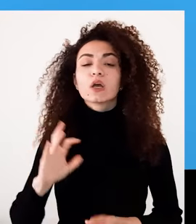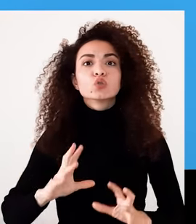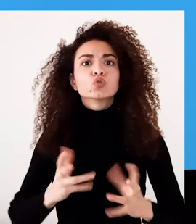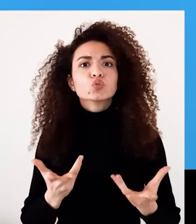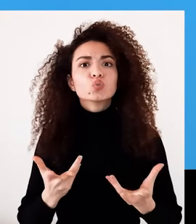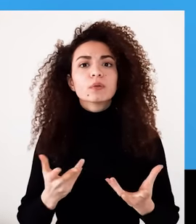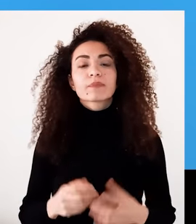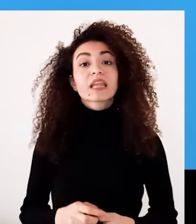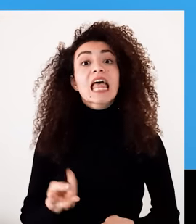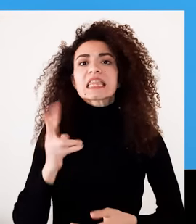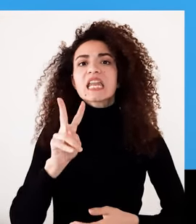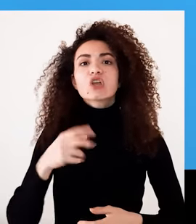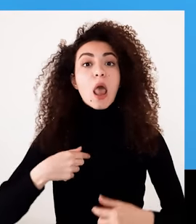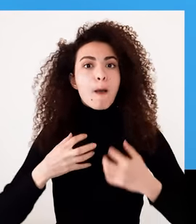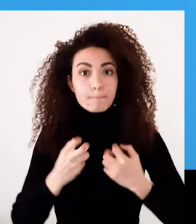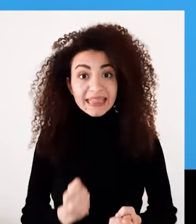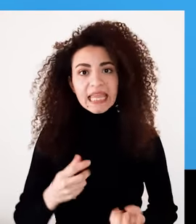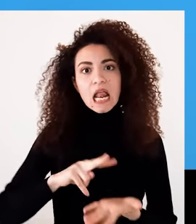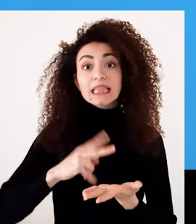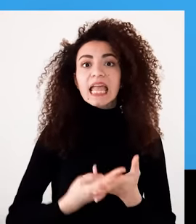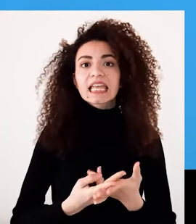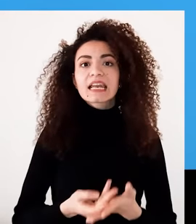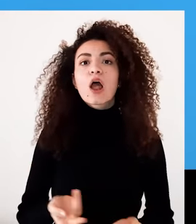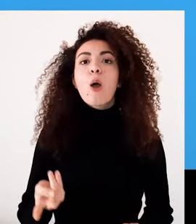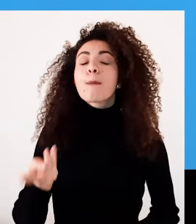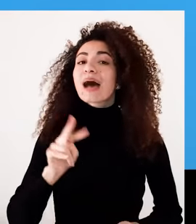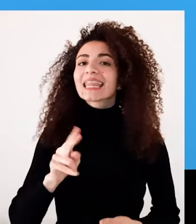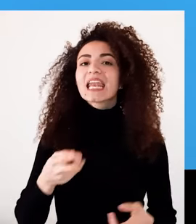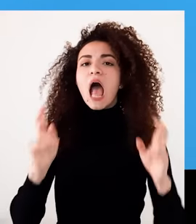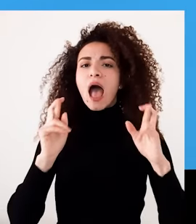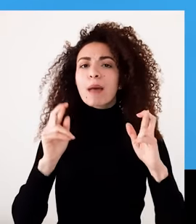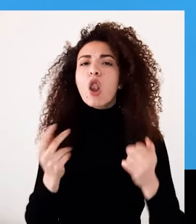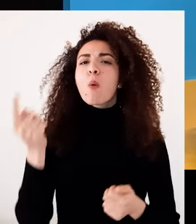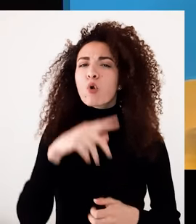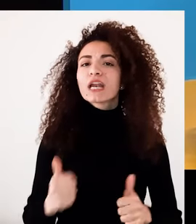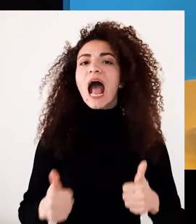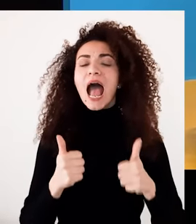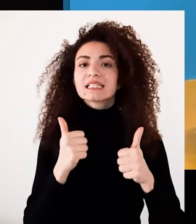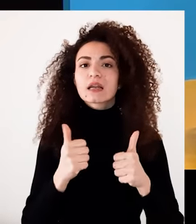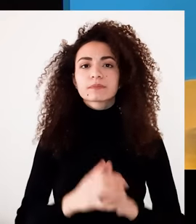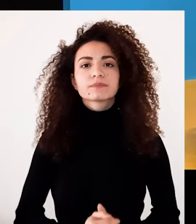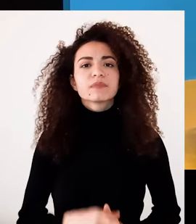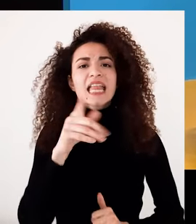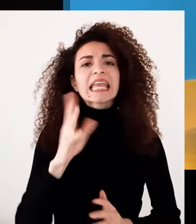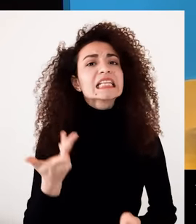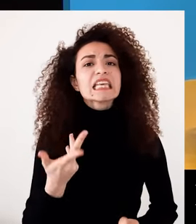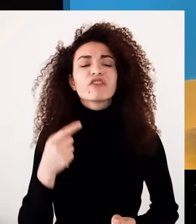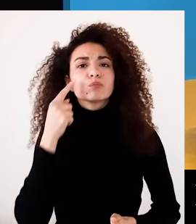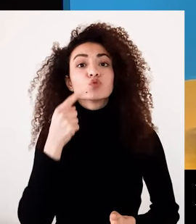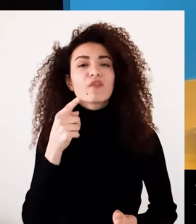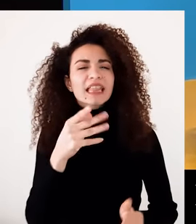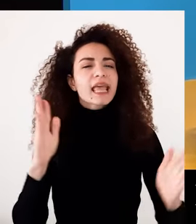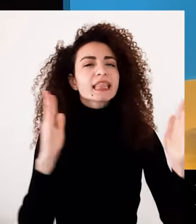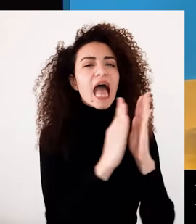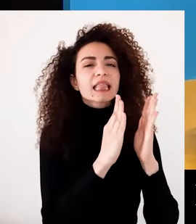لوضعي الحالي والرغبة في التغيير ومن ثم الأمل بغد أفضل بطريقة عملية كيف